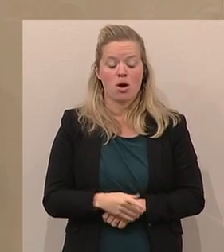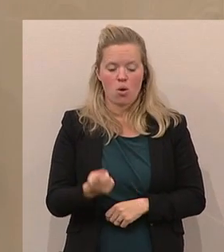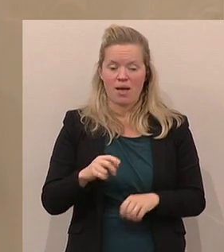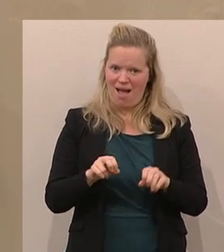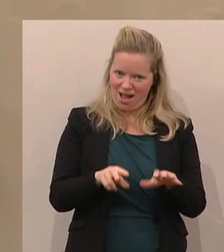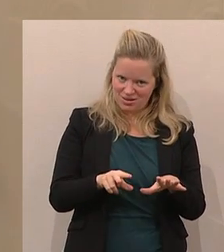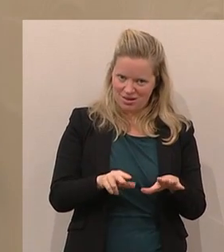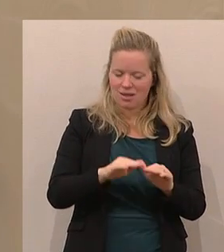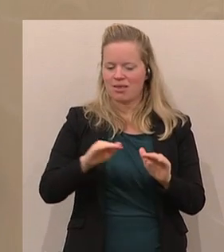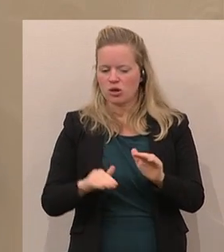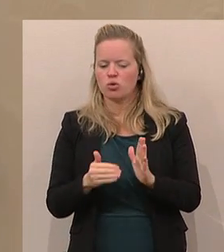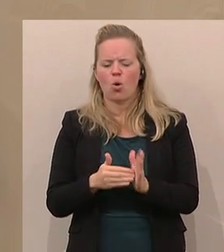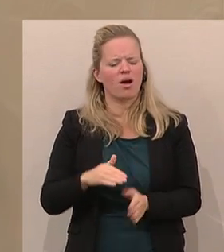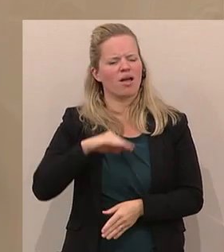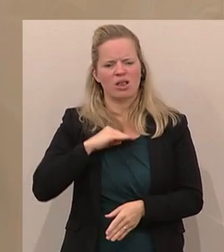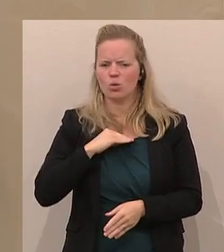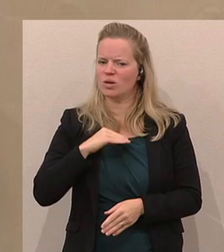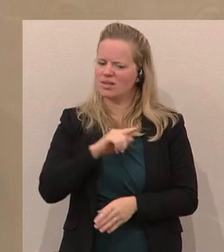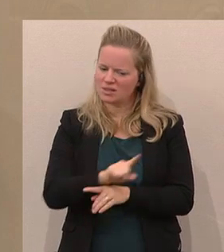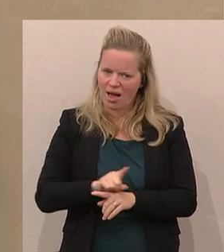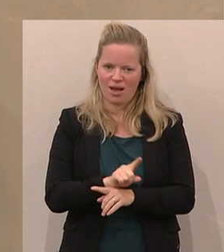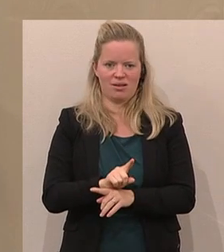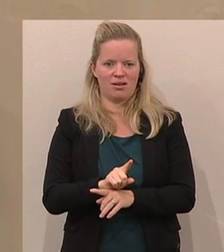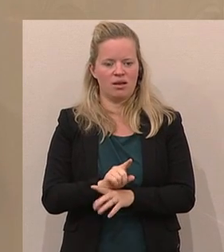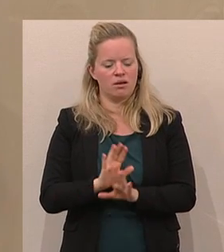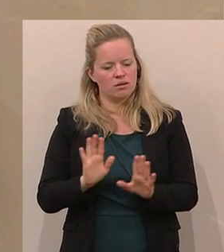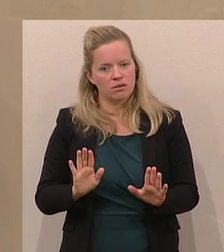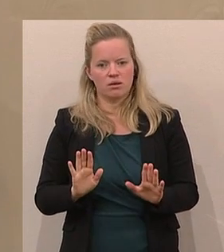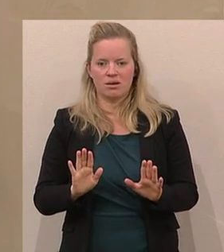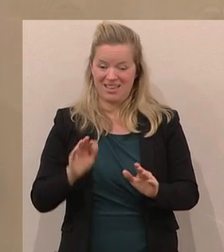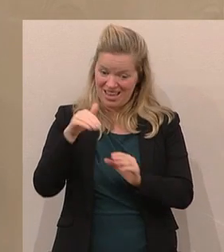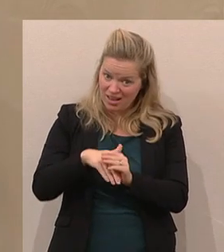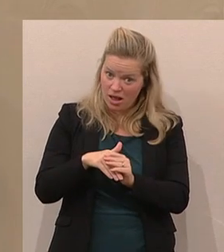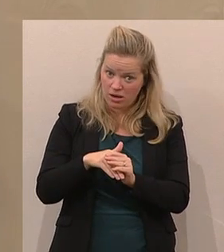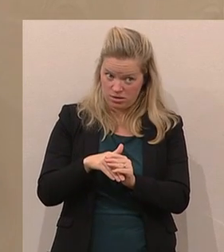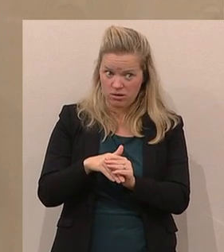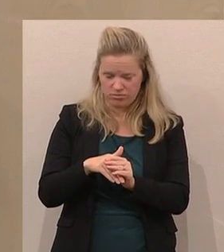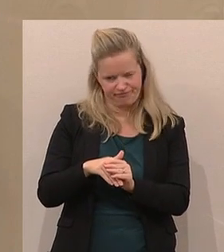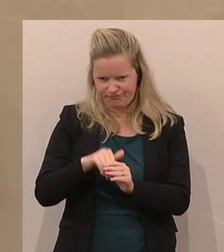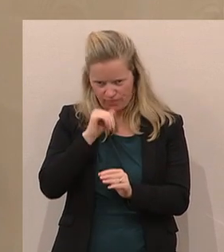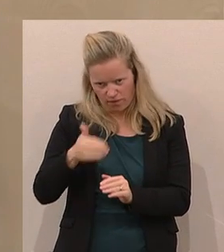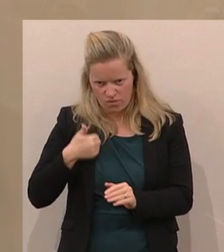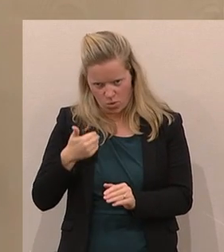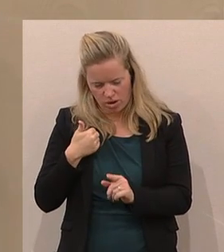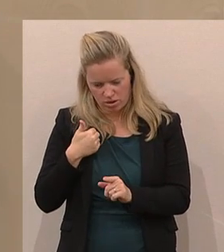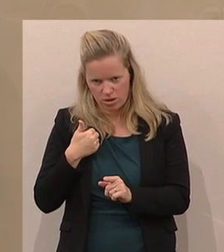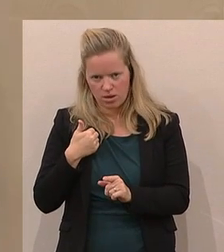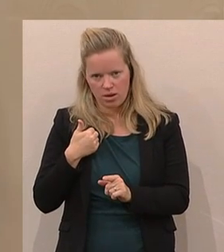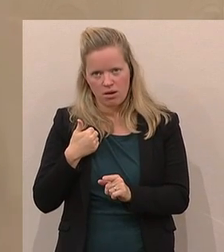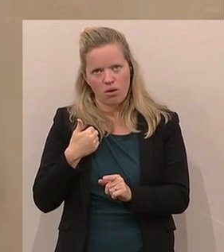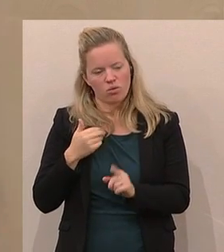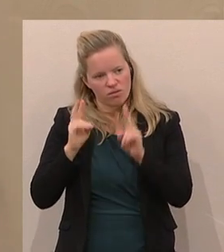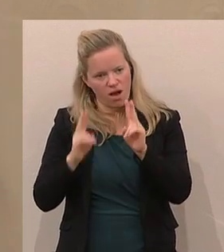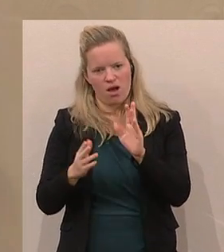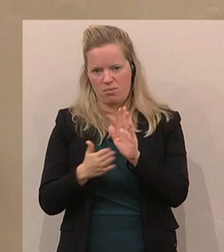noch ausreichend Gelegenheit geben. Diese Angelegenheit, die durchaus nicht erfreulich ist und zeigt in Wahrheit